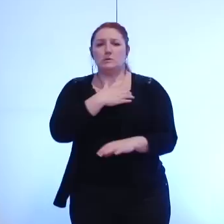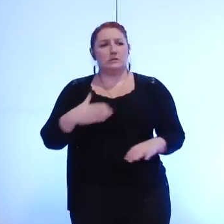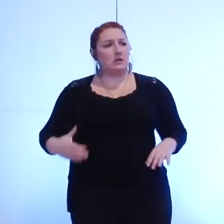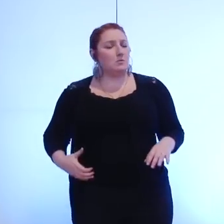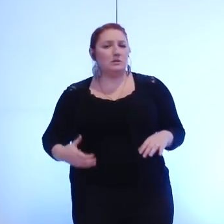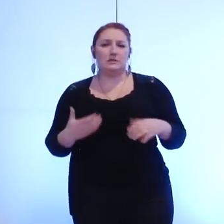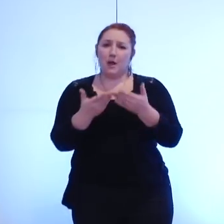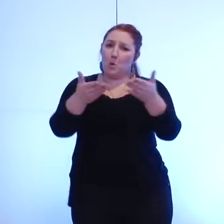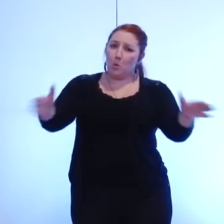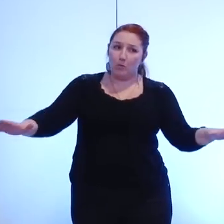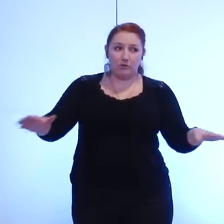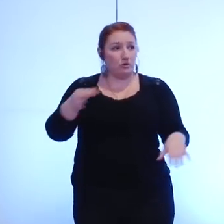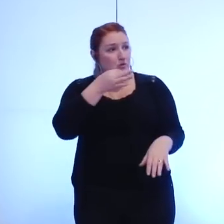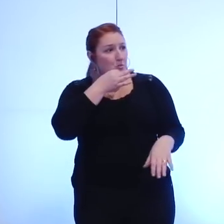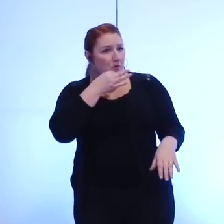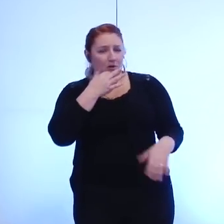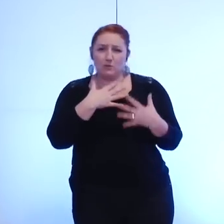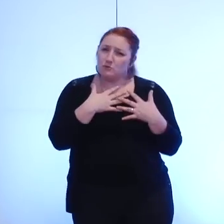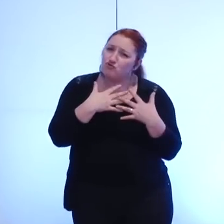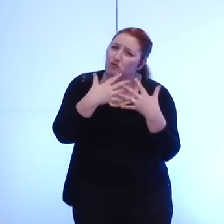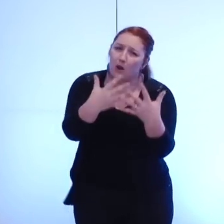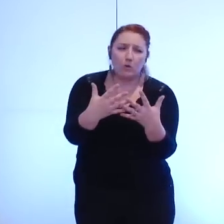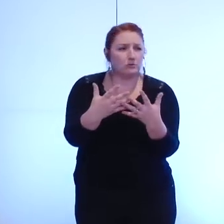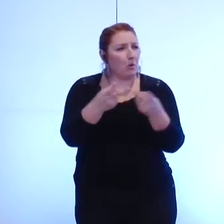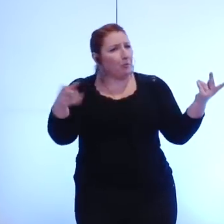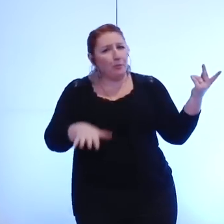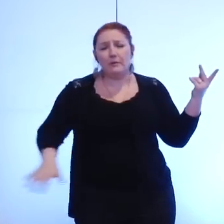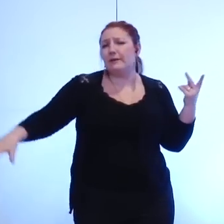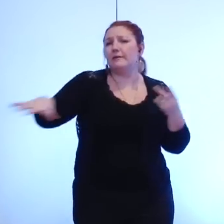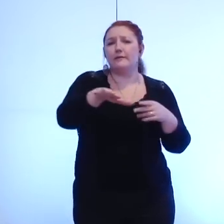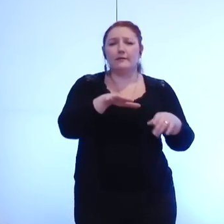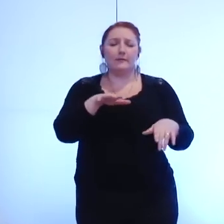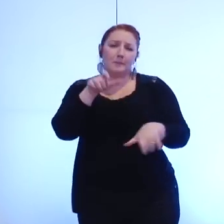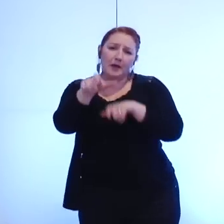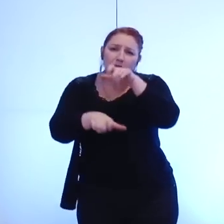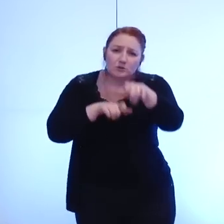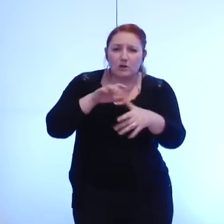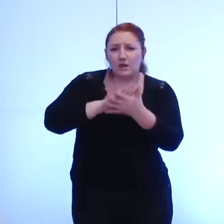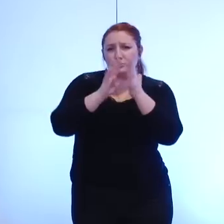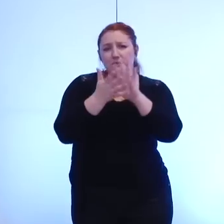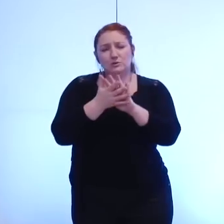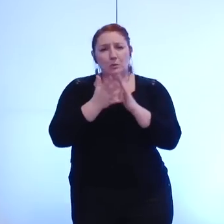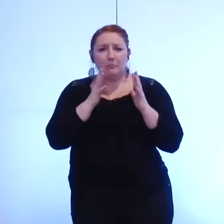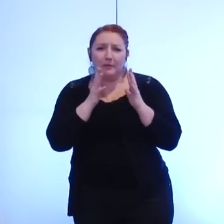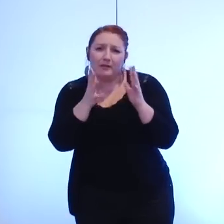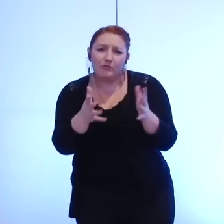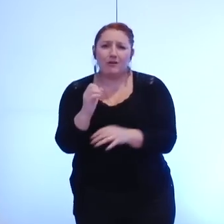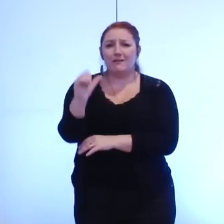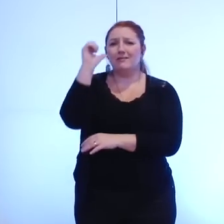associations et les bénévoles qui ont permis, hier, dans l'espace réceptif du club de rugby, du FCG,